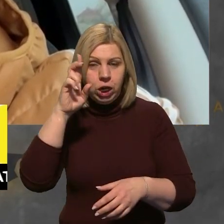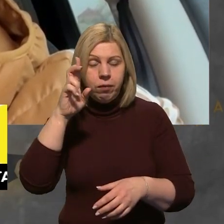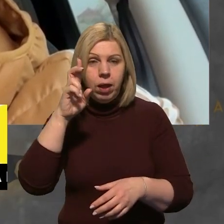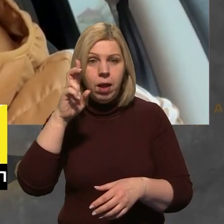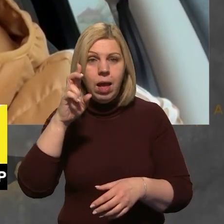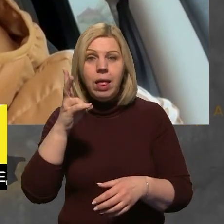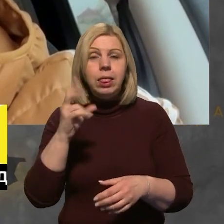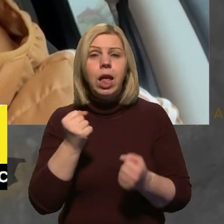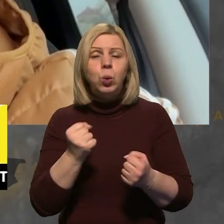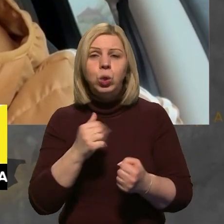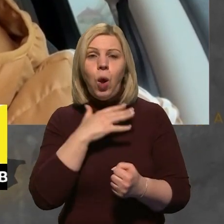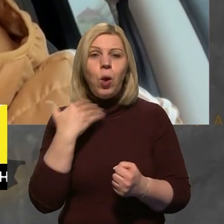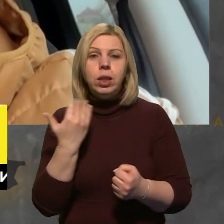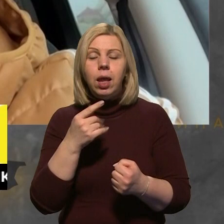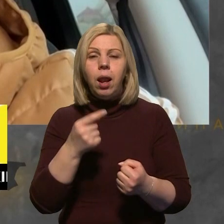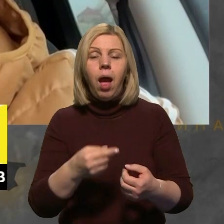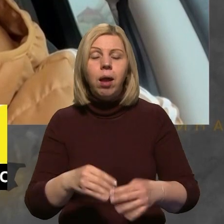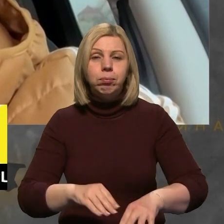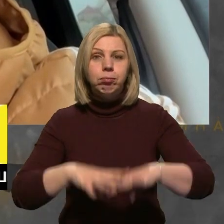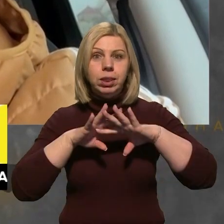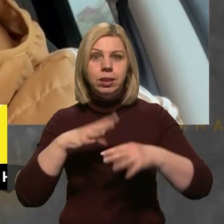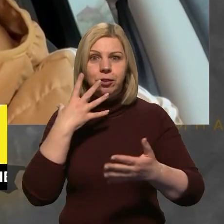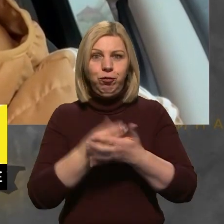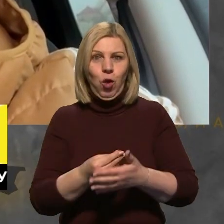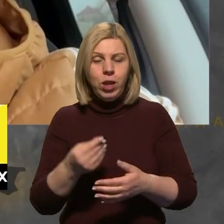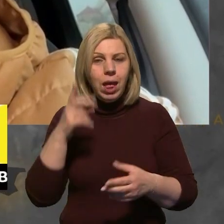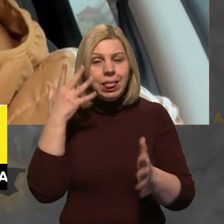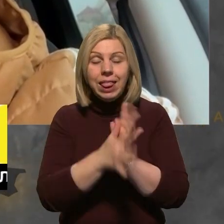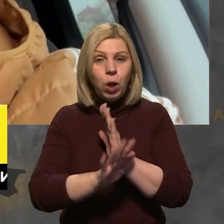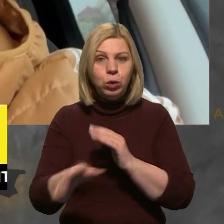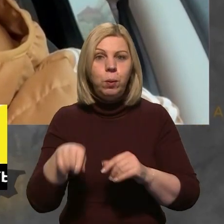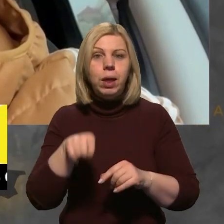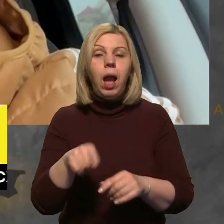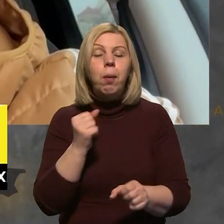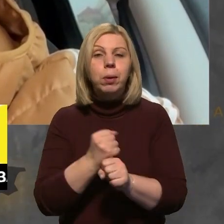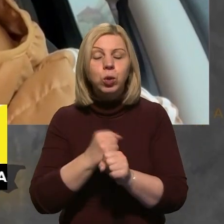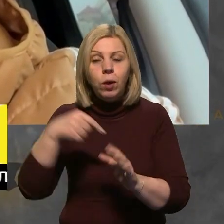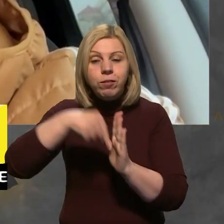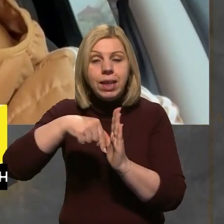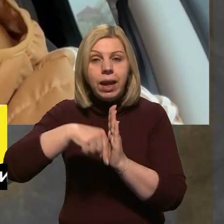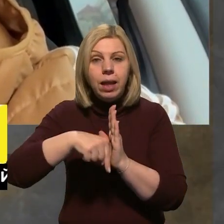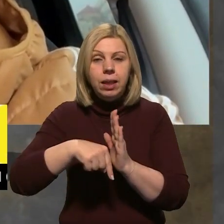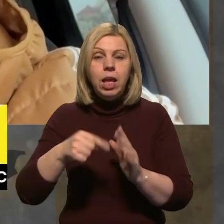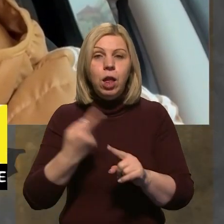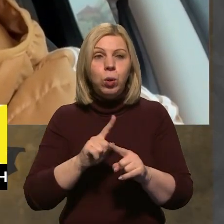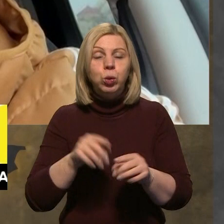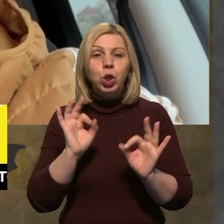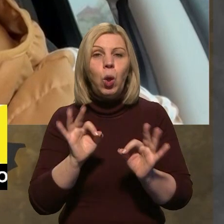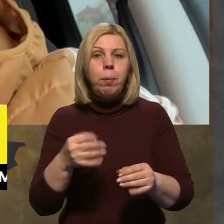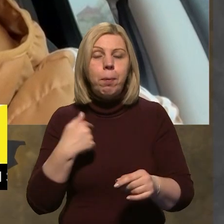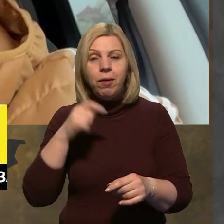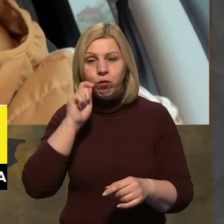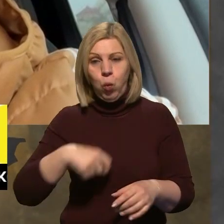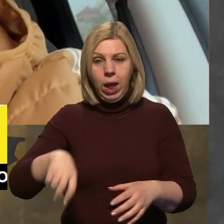не дуже хотіла б розгортати в себе рішення, не розуміючи, як воно працює всередині, тому що добре, ми в